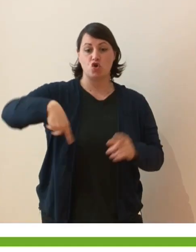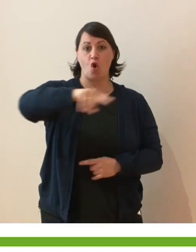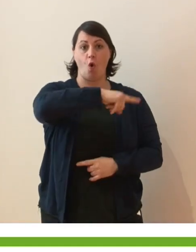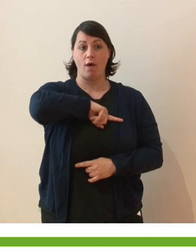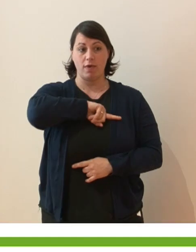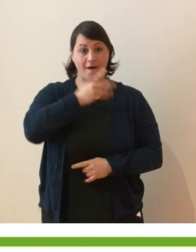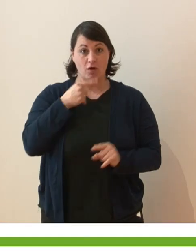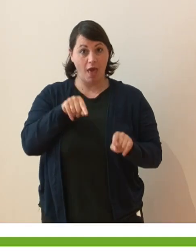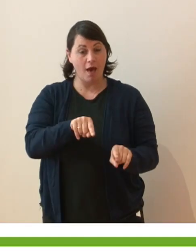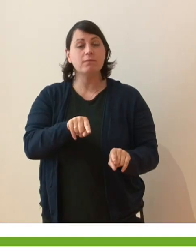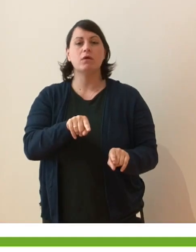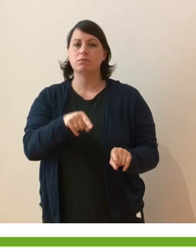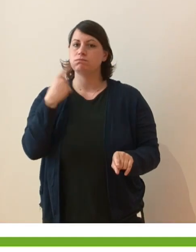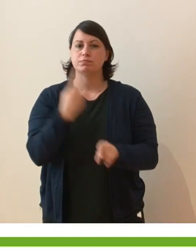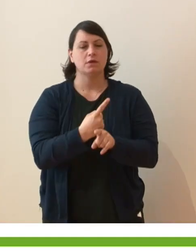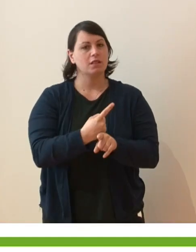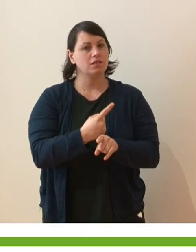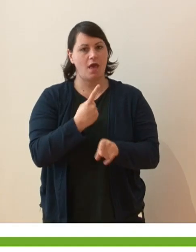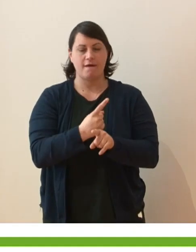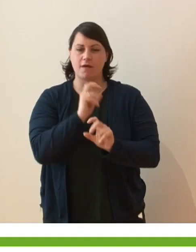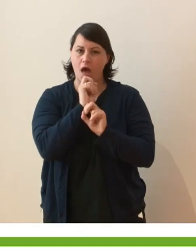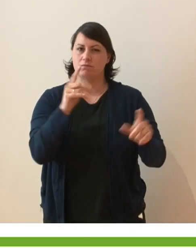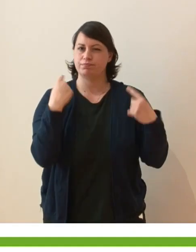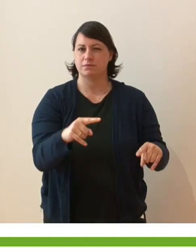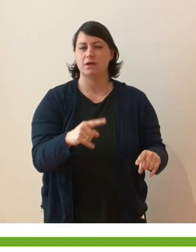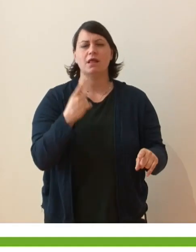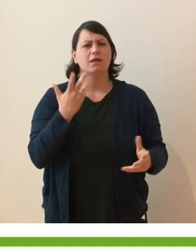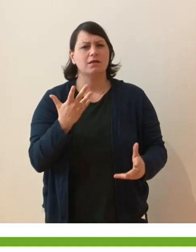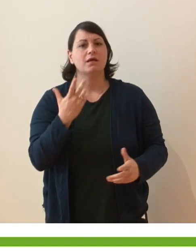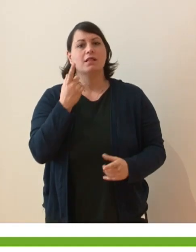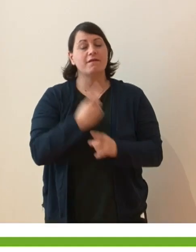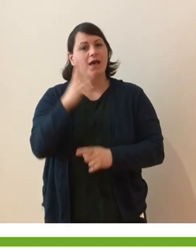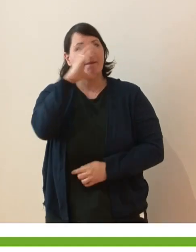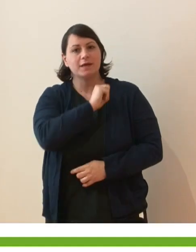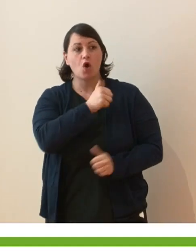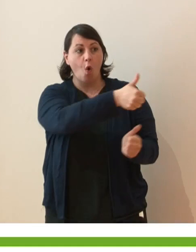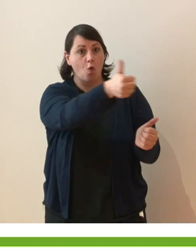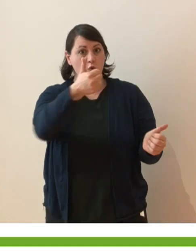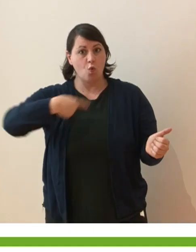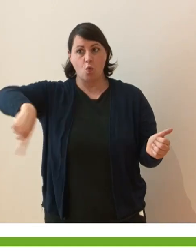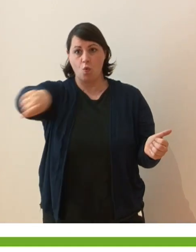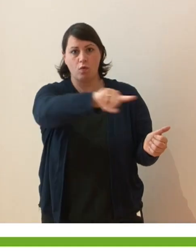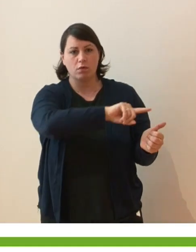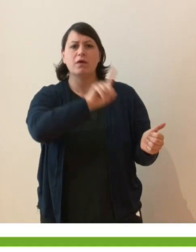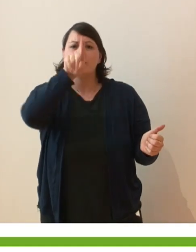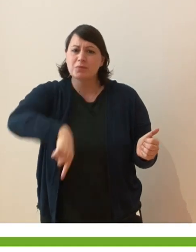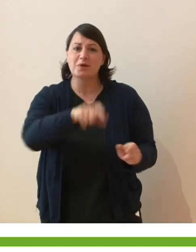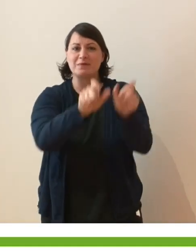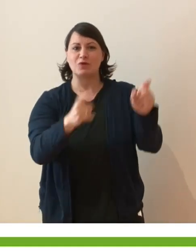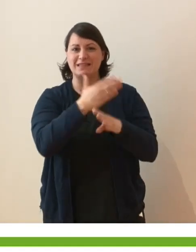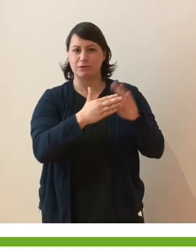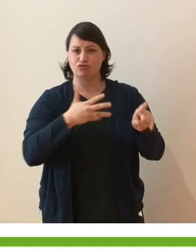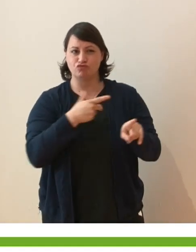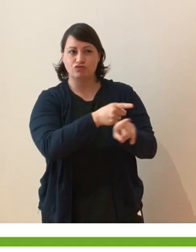cosa che dobbiamo guadagnare assolutamente. Il renderci conto che ciascuno di noi, anche le persone con disabilità,